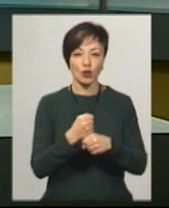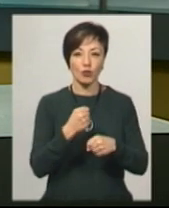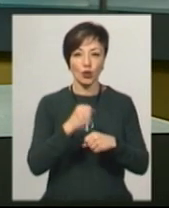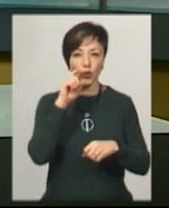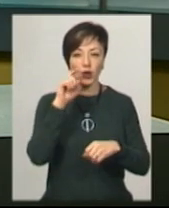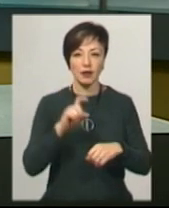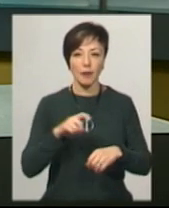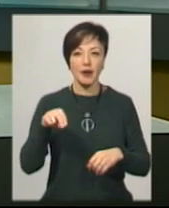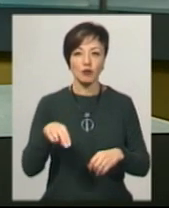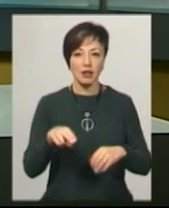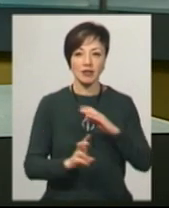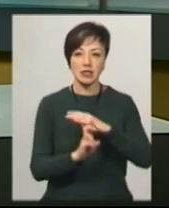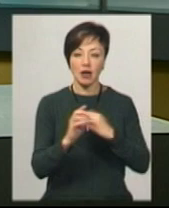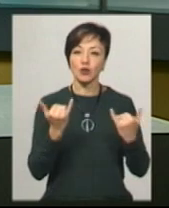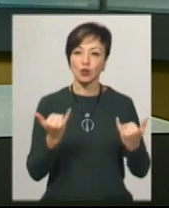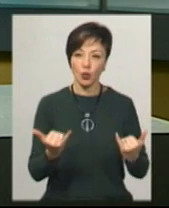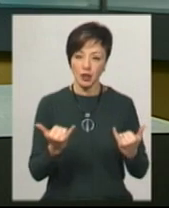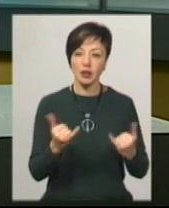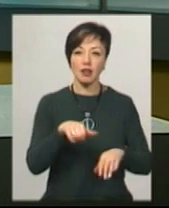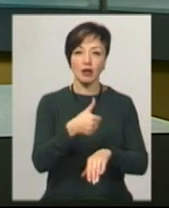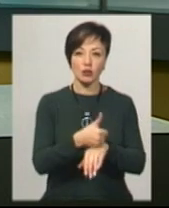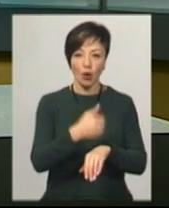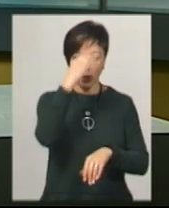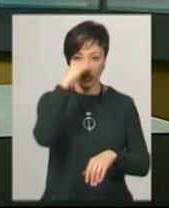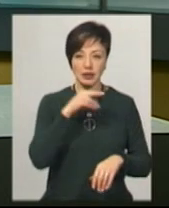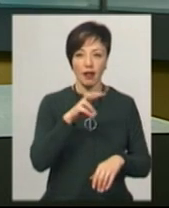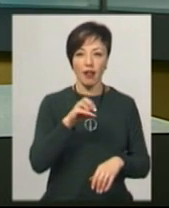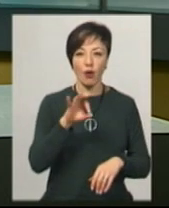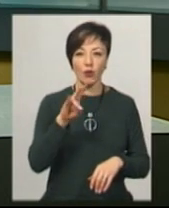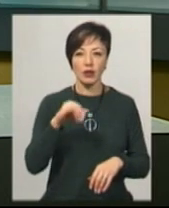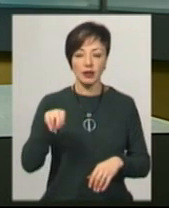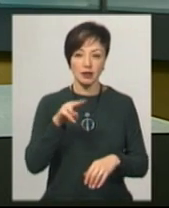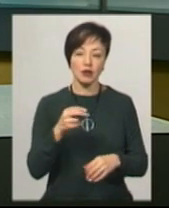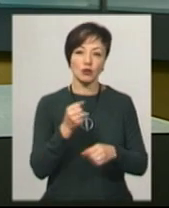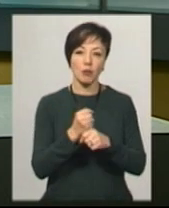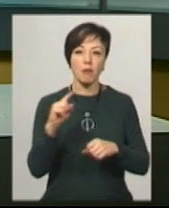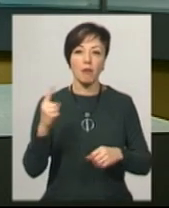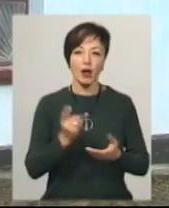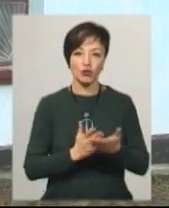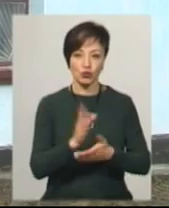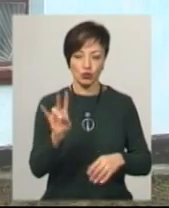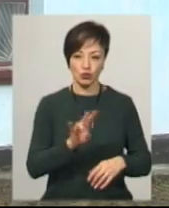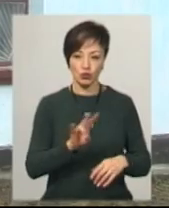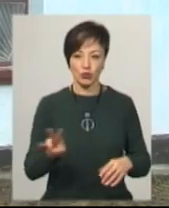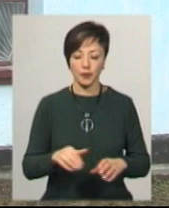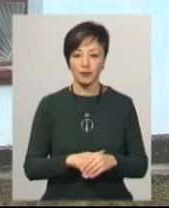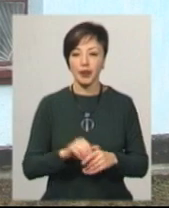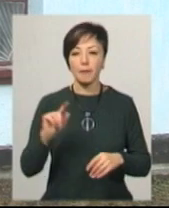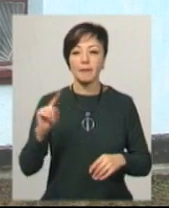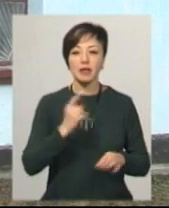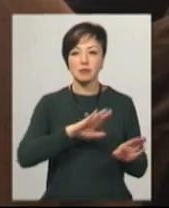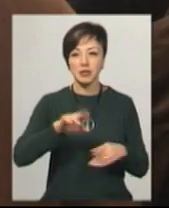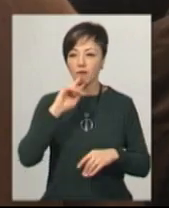Українська Православна Церква і сьогодні її настоятель, отець Леонід, відправив першу службу. На перше після